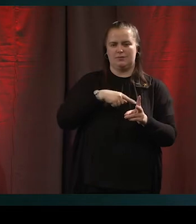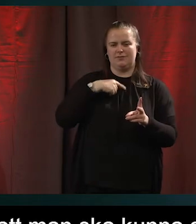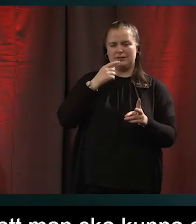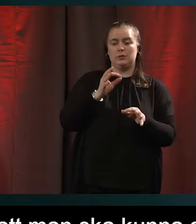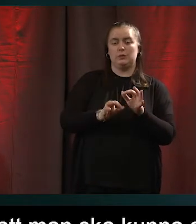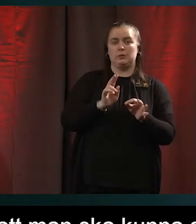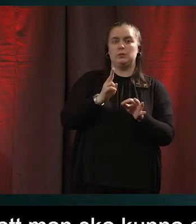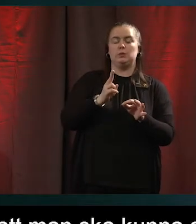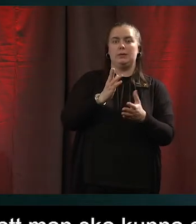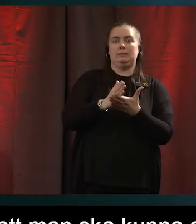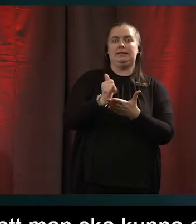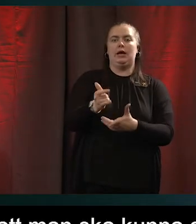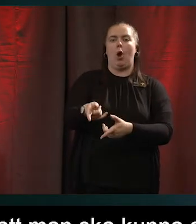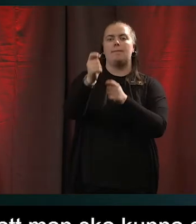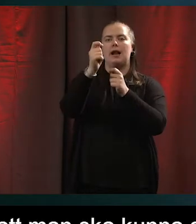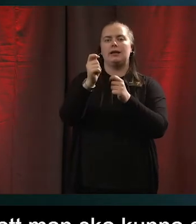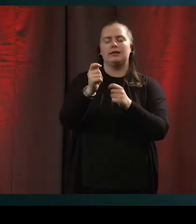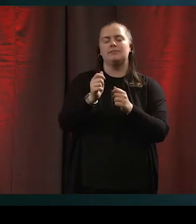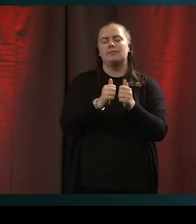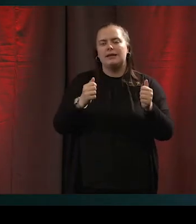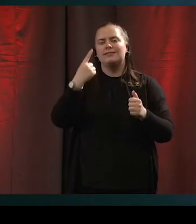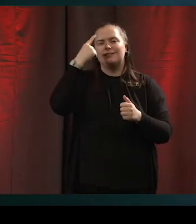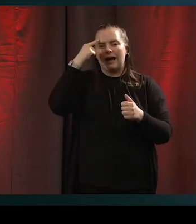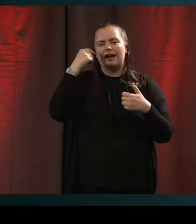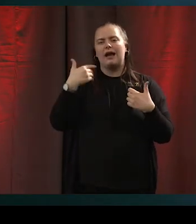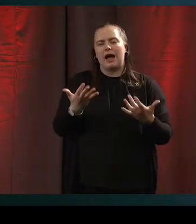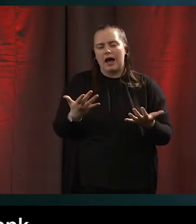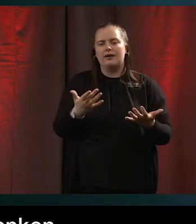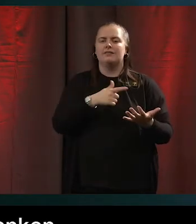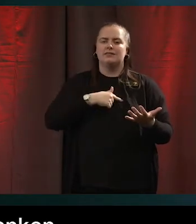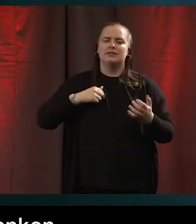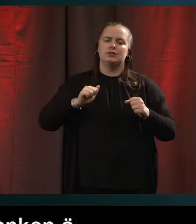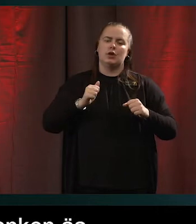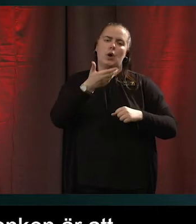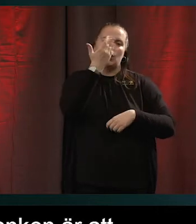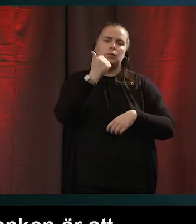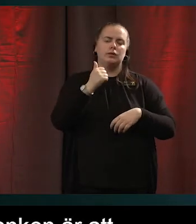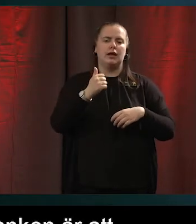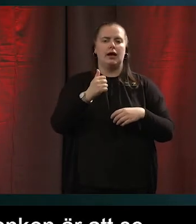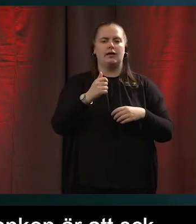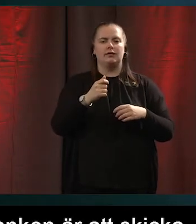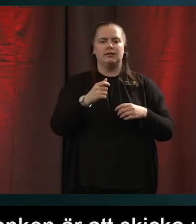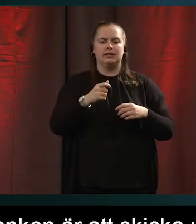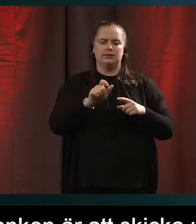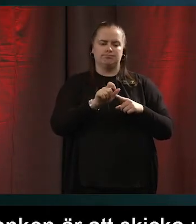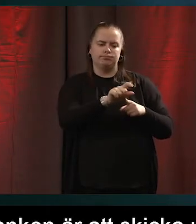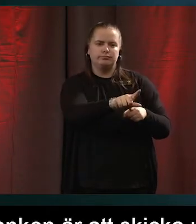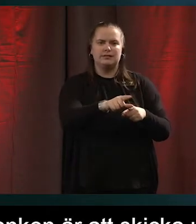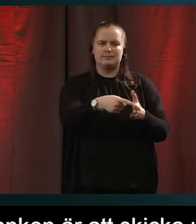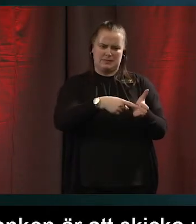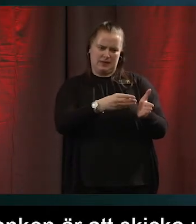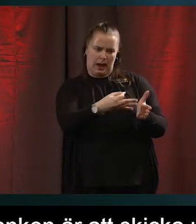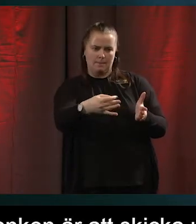landar riktigt. Men tanken här är ju också att vi ska kunna managera och skicka ut specifika appar som vi tycker är viktigt att man